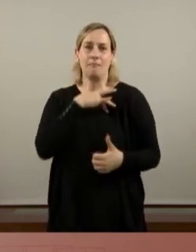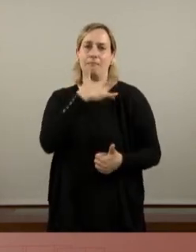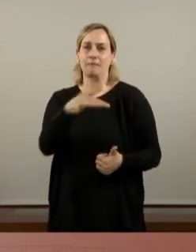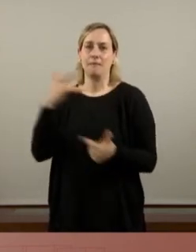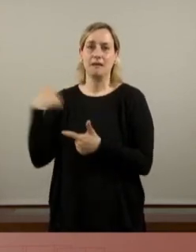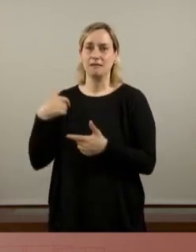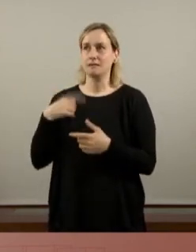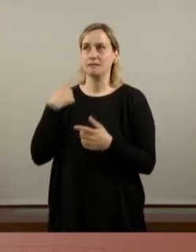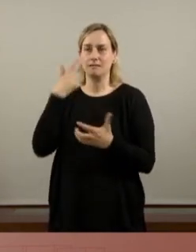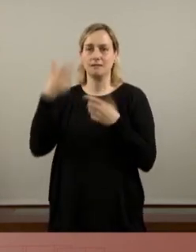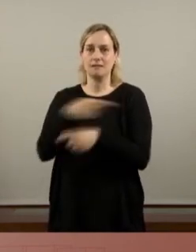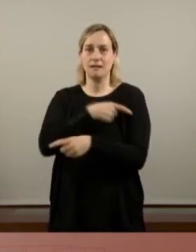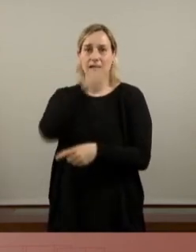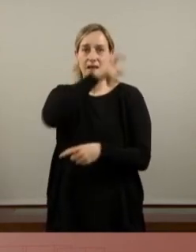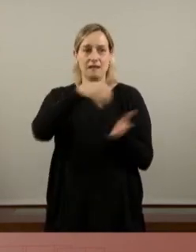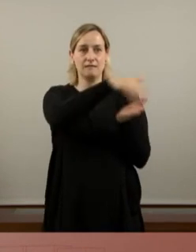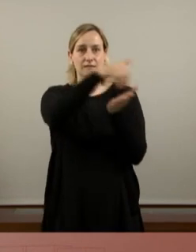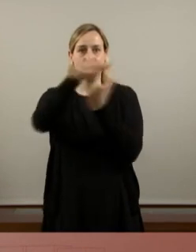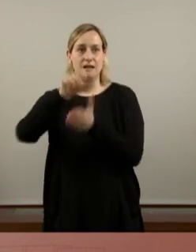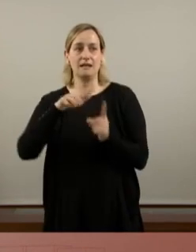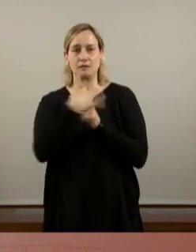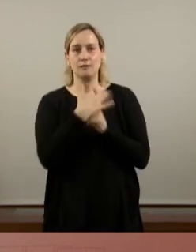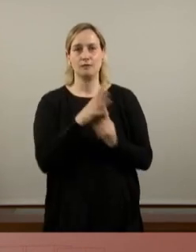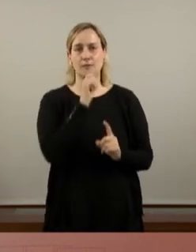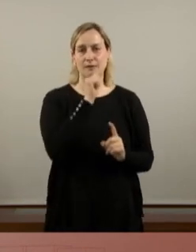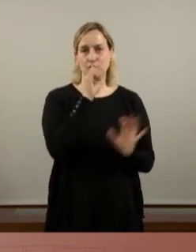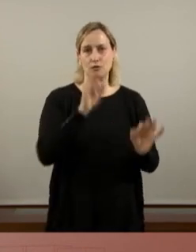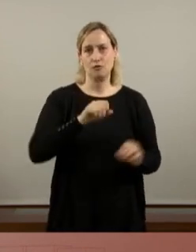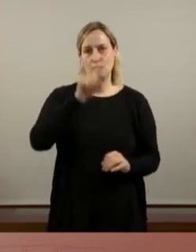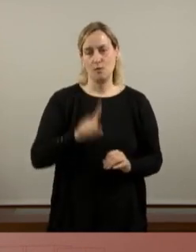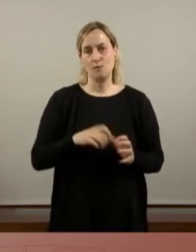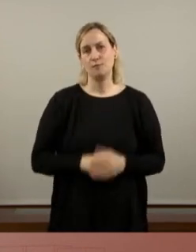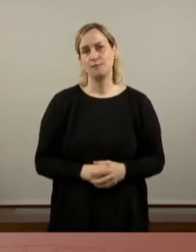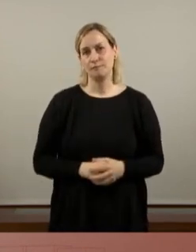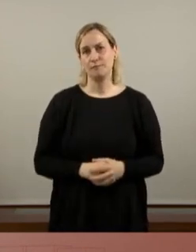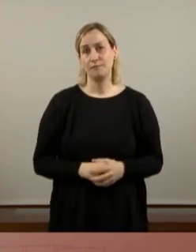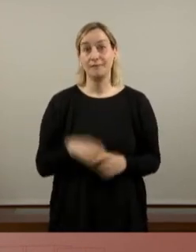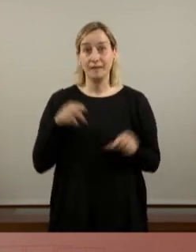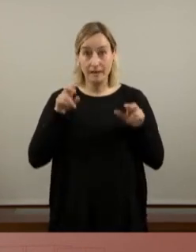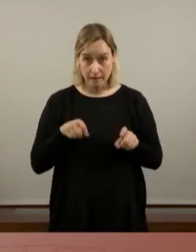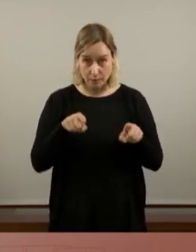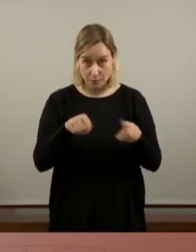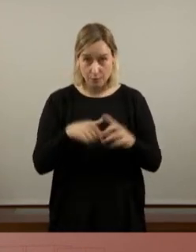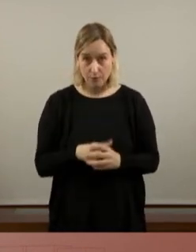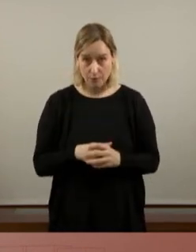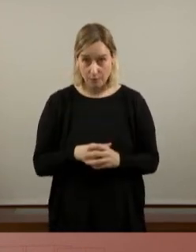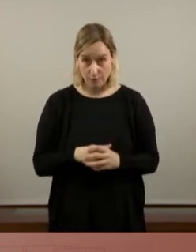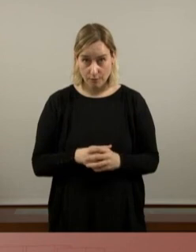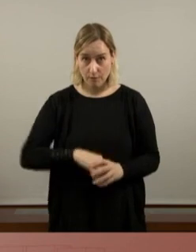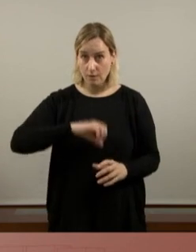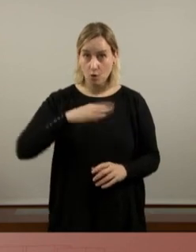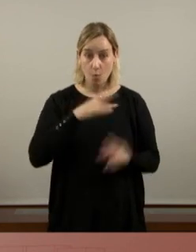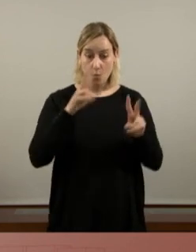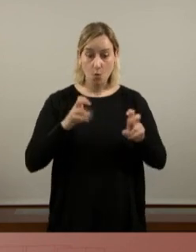expulsa la seva gent a la pitjor de les precarietats i això la CUP un nou cicle